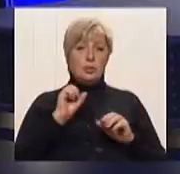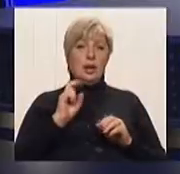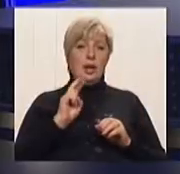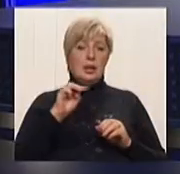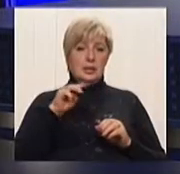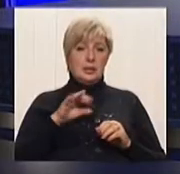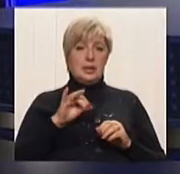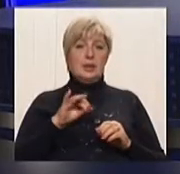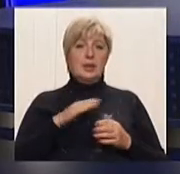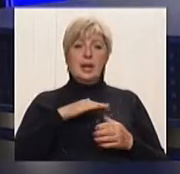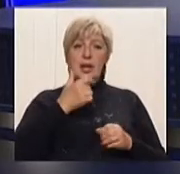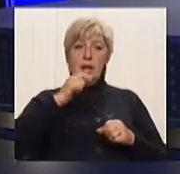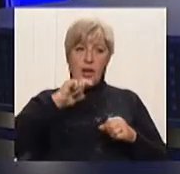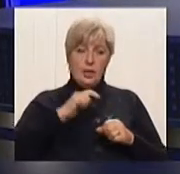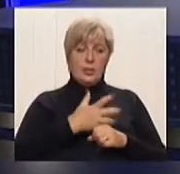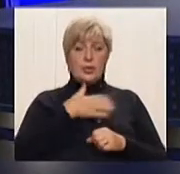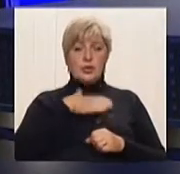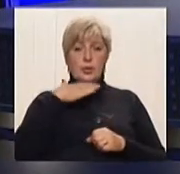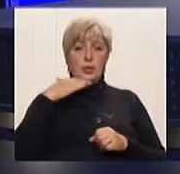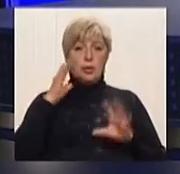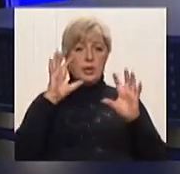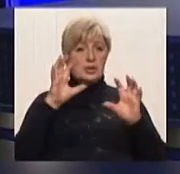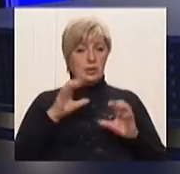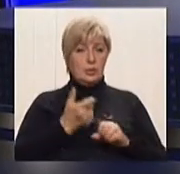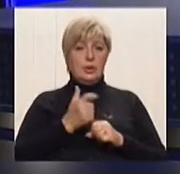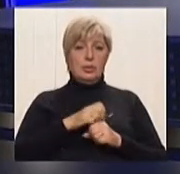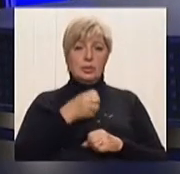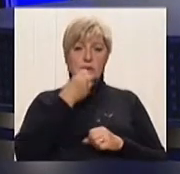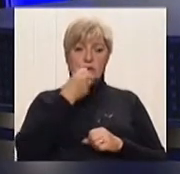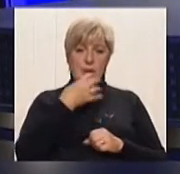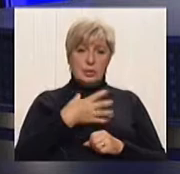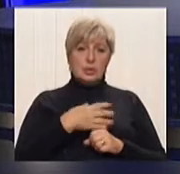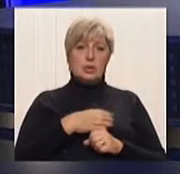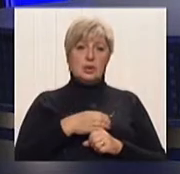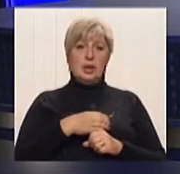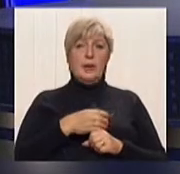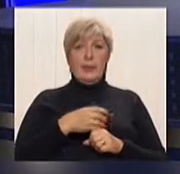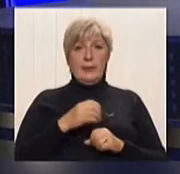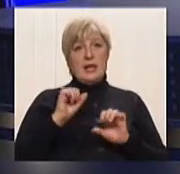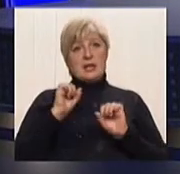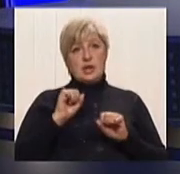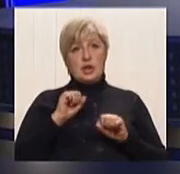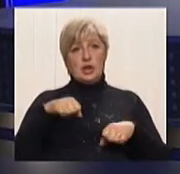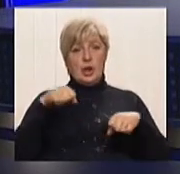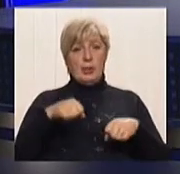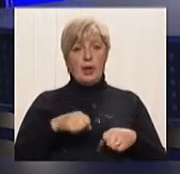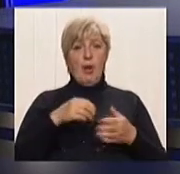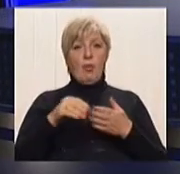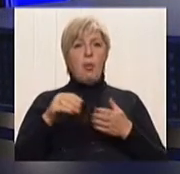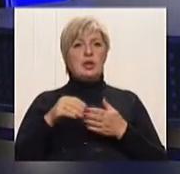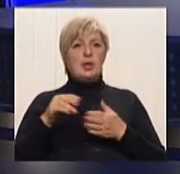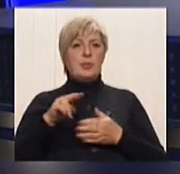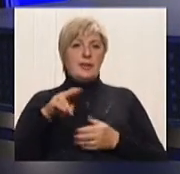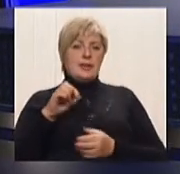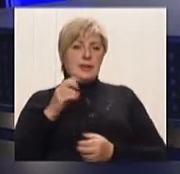І навіть, знову, багато закону у нас дуже хороші, наприклад, той же закон о захисті прав потребителів, він один із неплохих в Європі. Я зараз сравню,